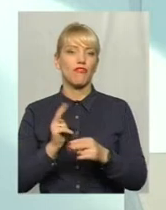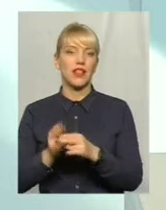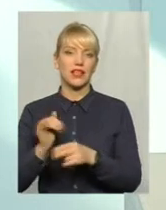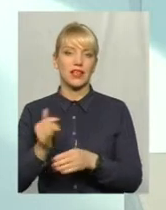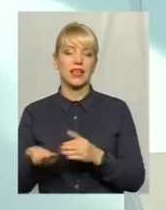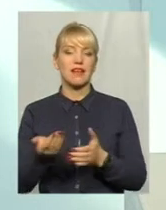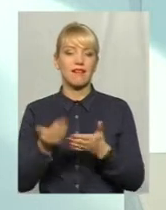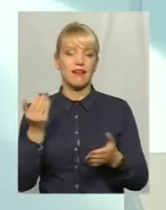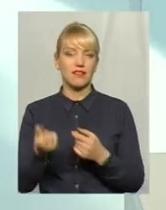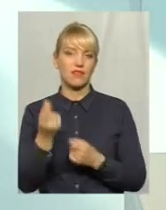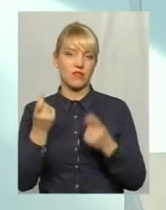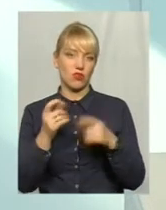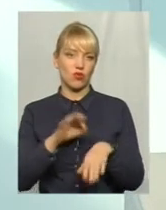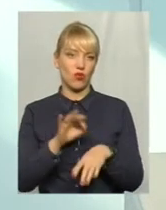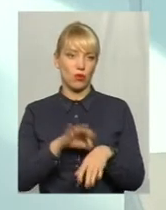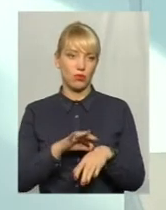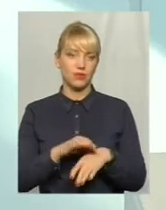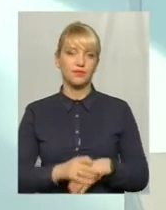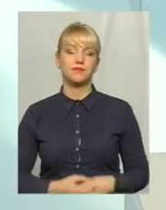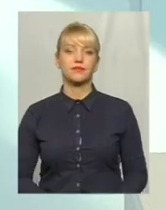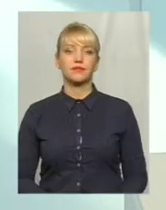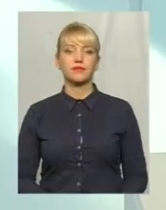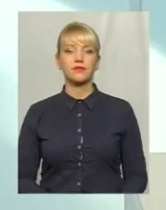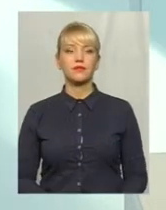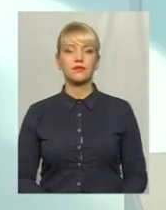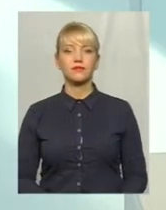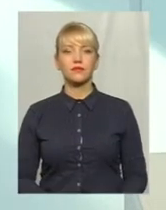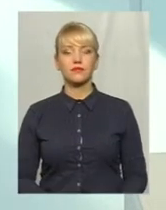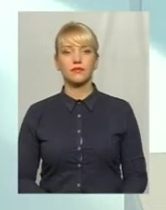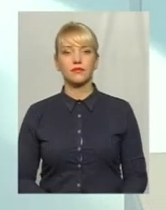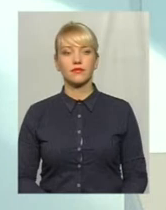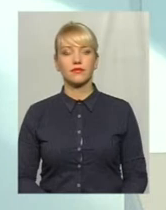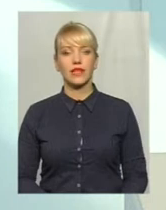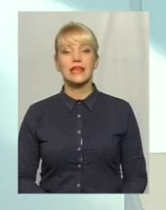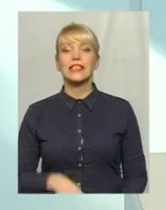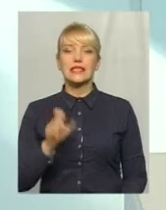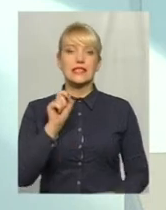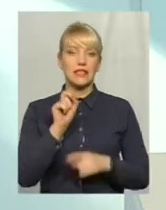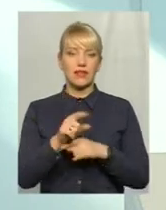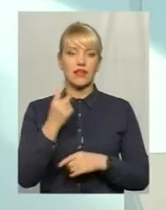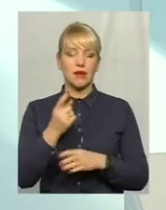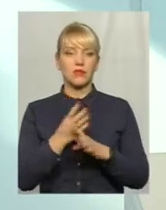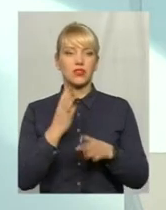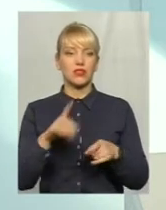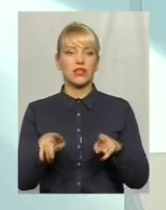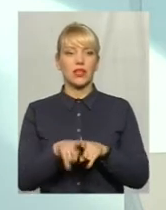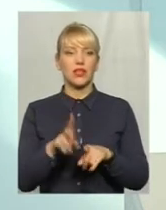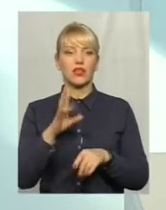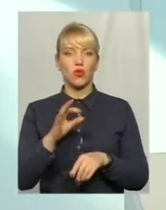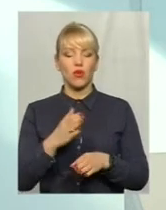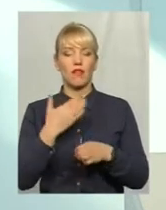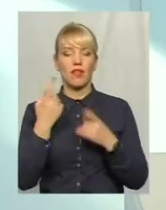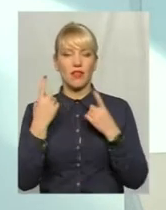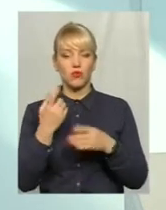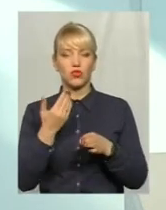раннє виявлення хвороб. І хоч завдання першочергове таке, але левову частку